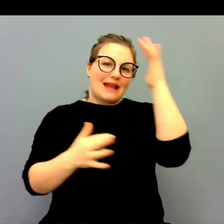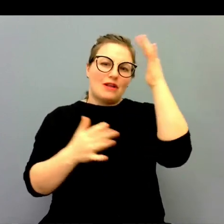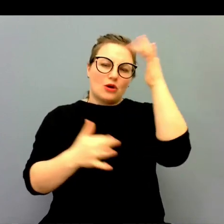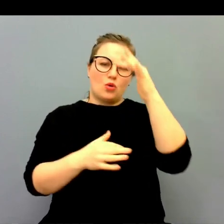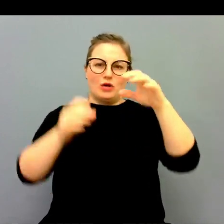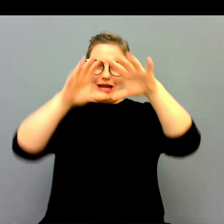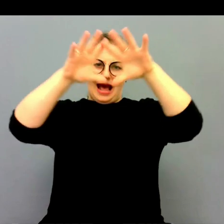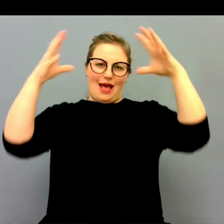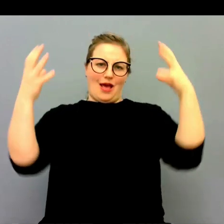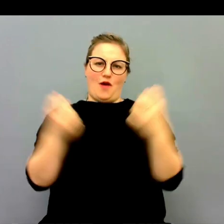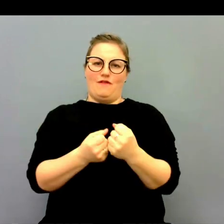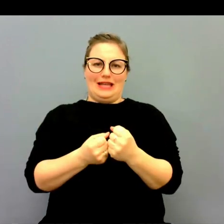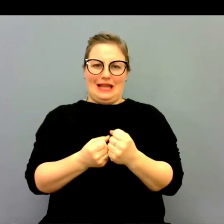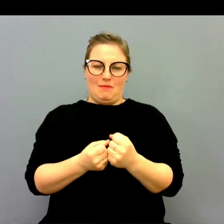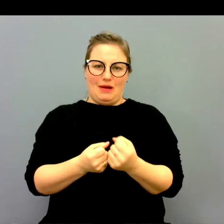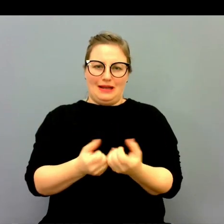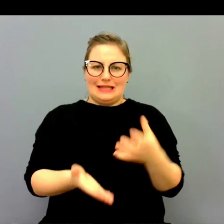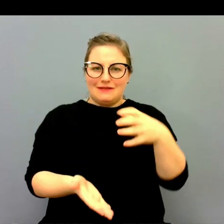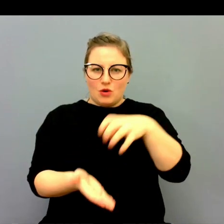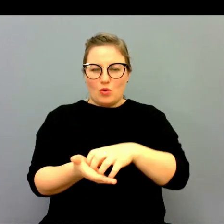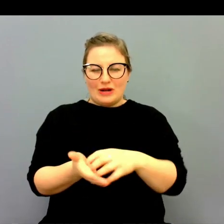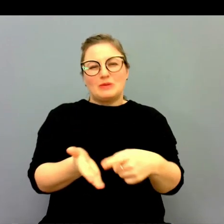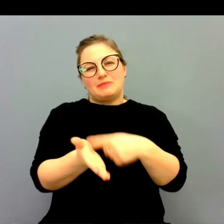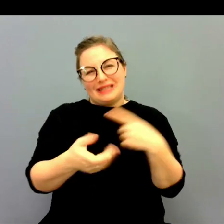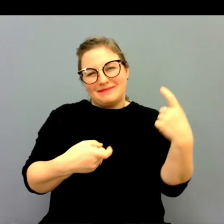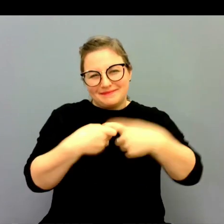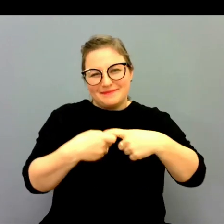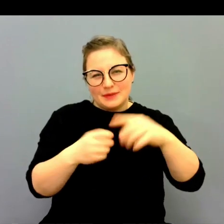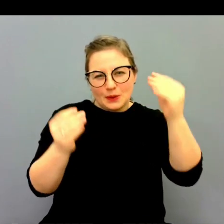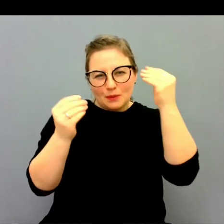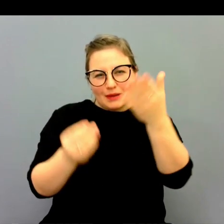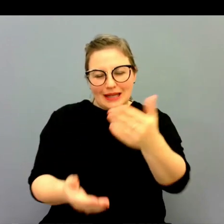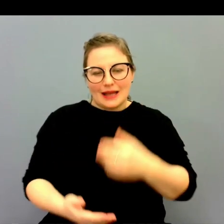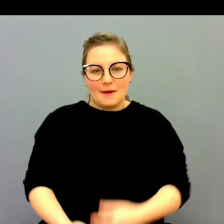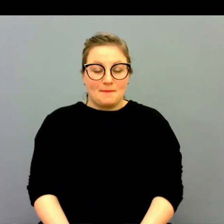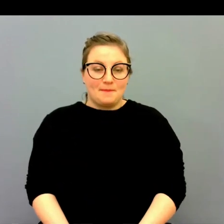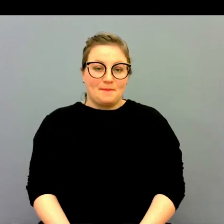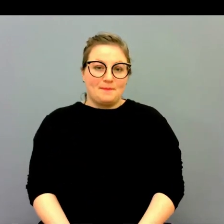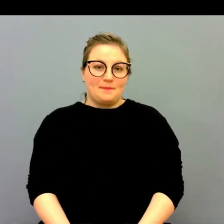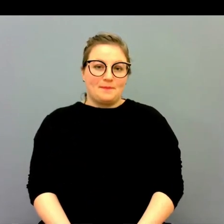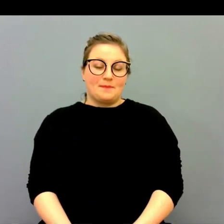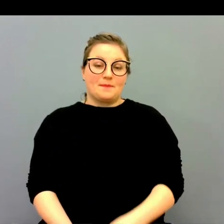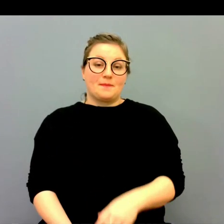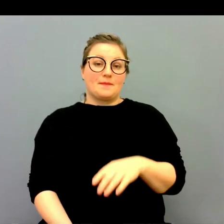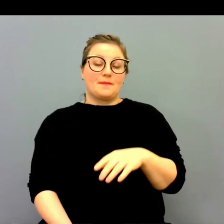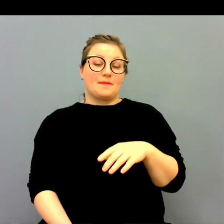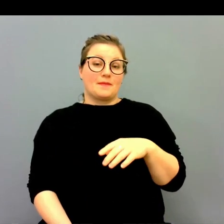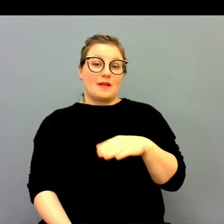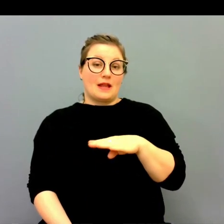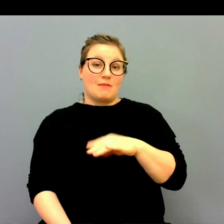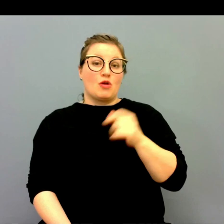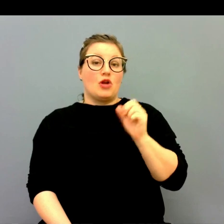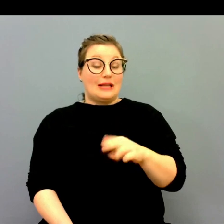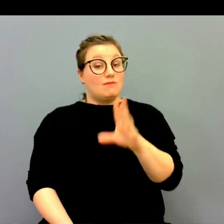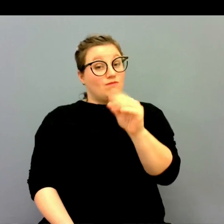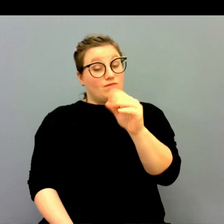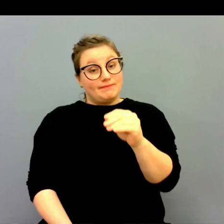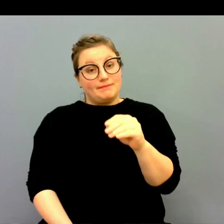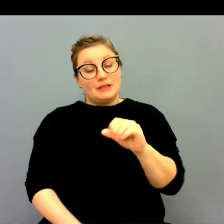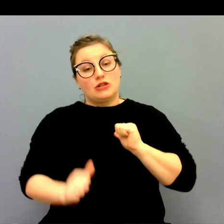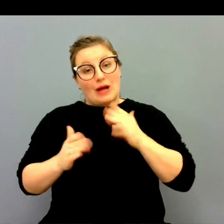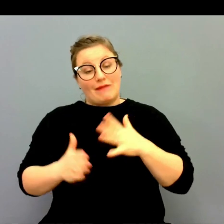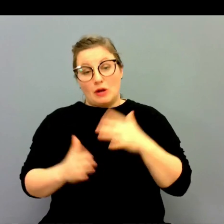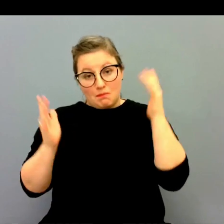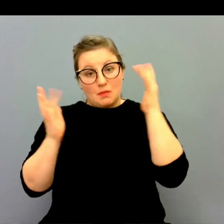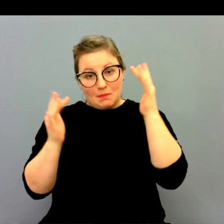det övergripande läget och kanske framförallt det vi såg kopplat till just utbildningarna? Ja, det är ju naturligtvis problematiskt.